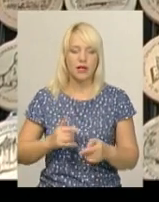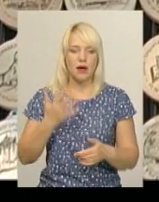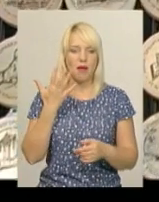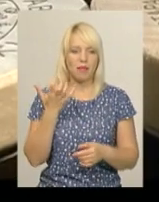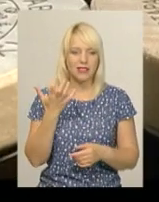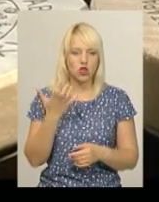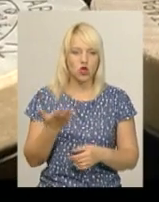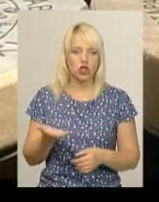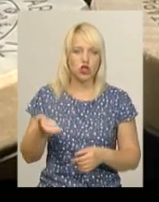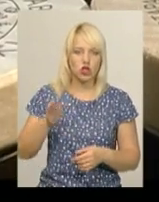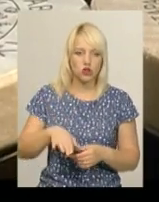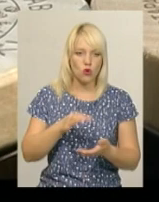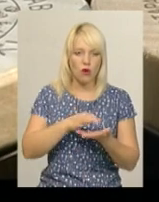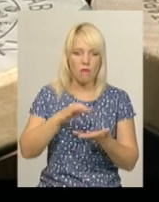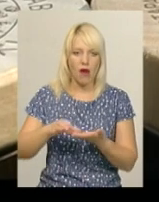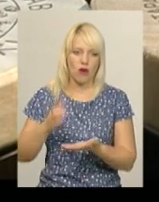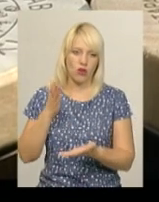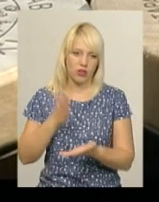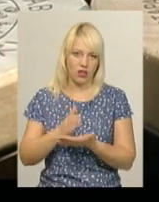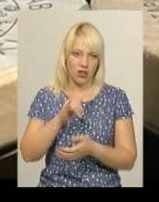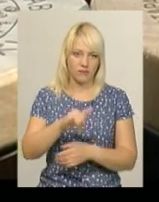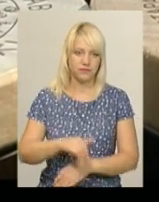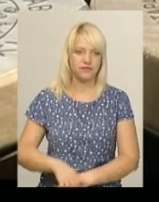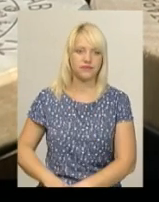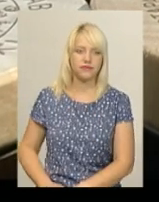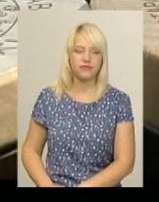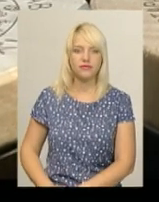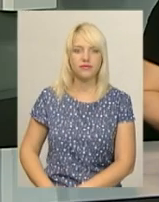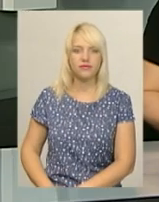туристичних марок. Ольга Нісмянова, Дем'ян Цегольник, новини Поділля Центр.